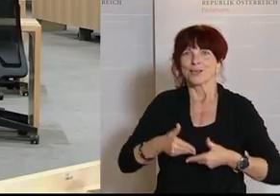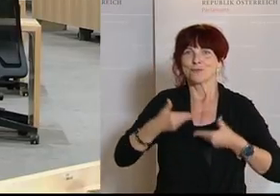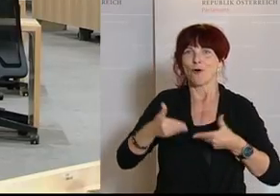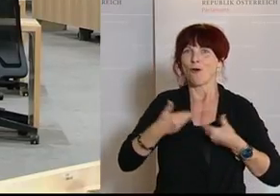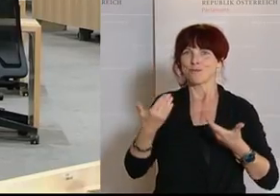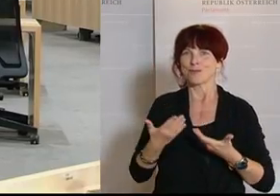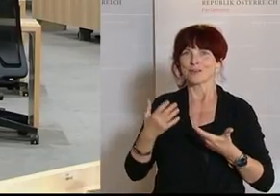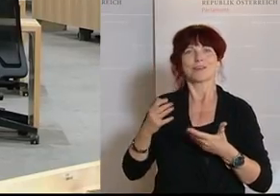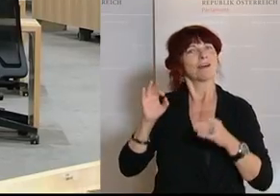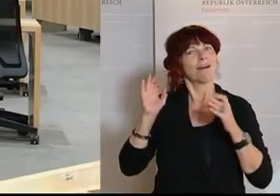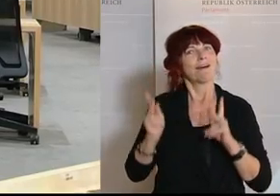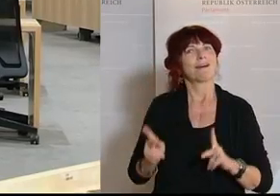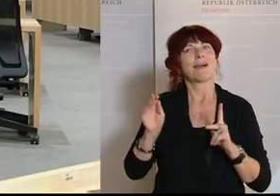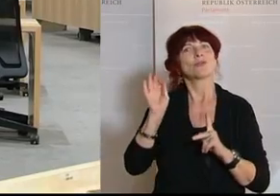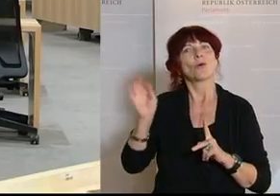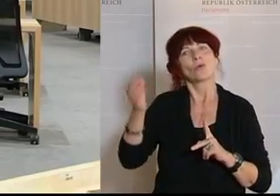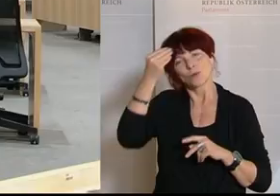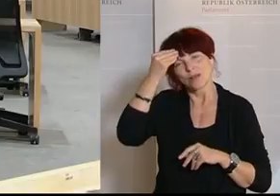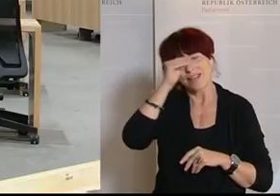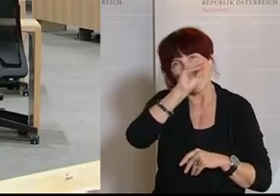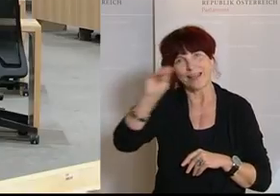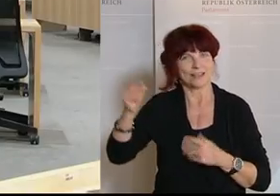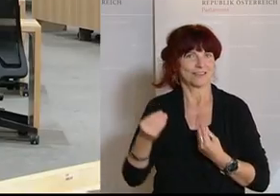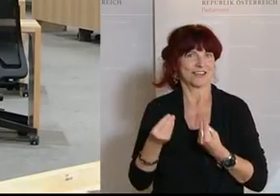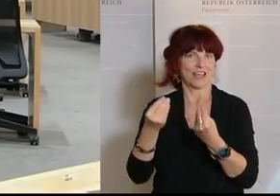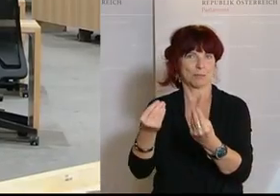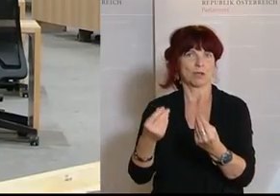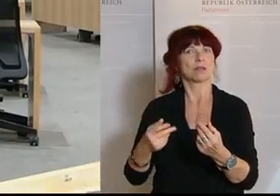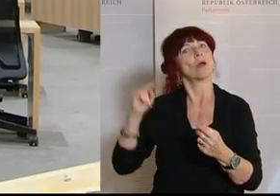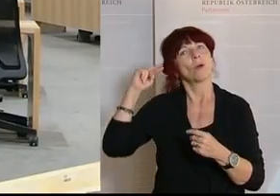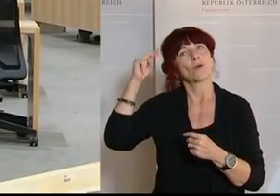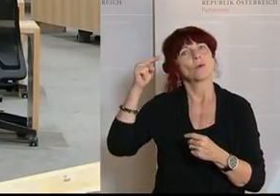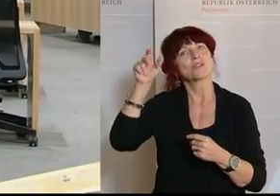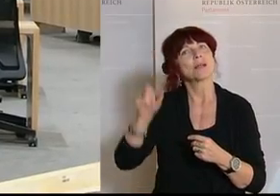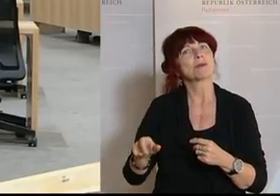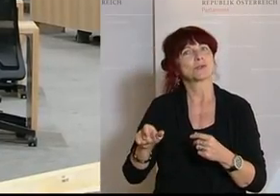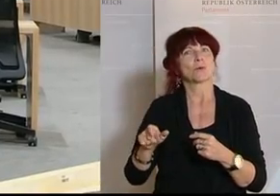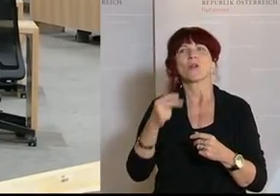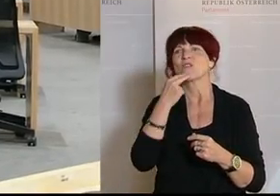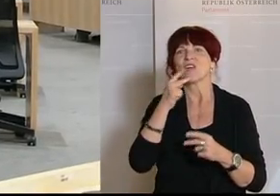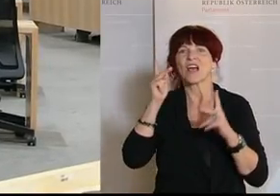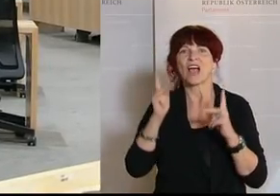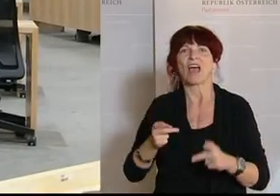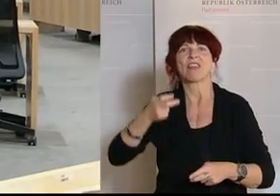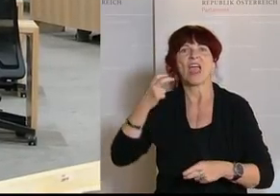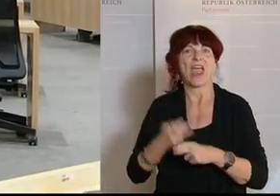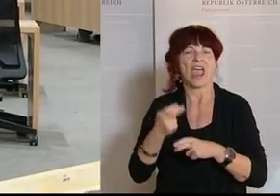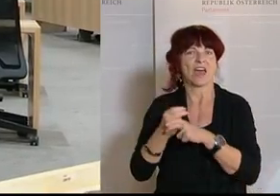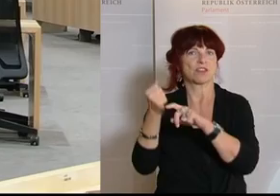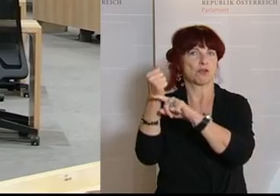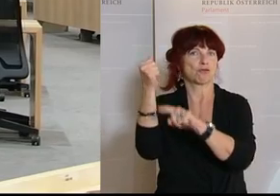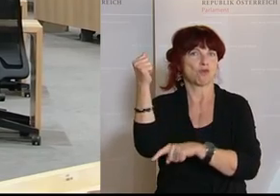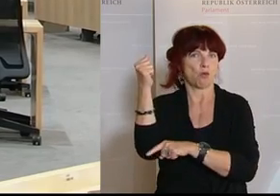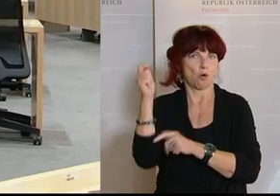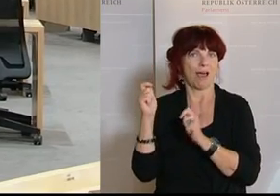soziale Lage von Künstlerinnen und Künstlern, aber auch anderen, die im Härtefallfonds beantragen können, betrifft. Aber lassen Sie mich zuerst sagen, manche